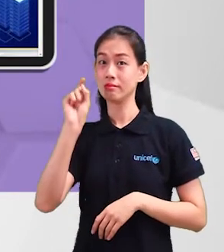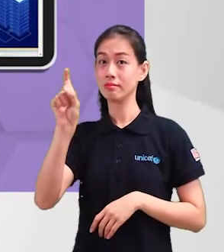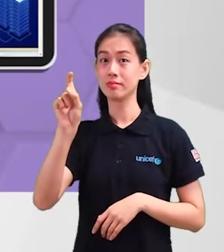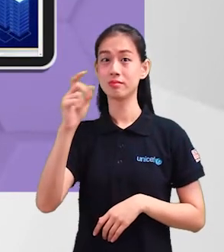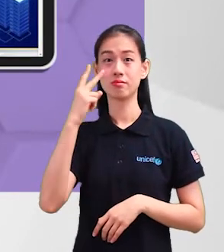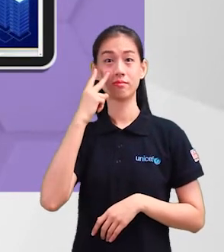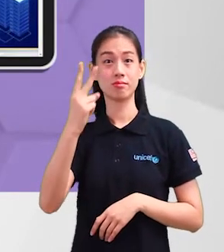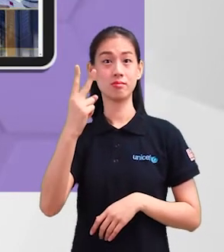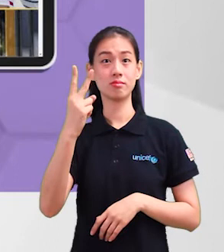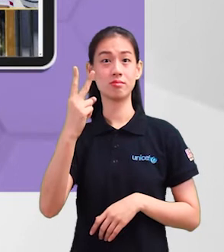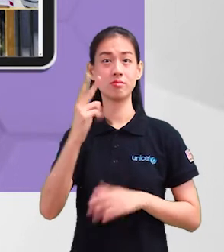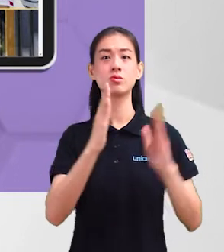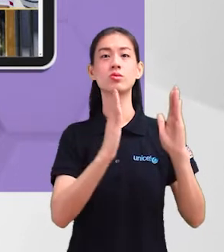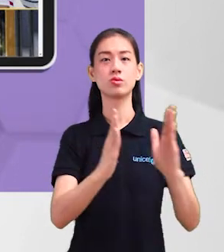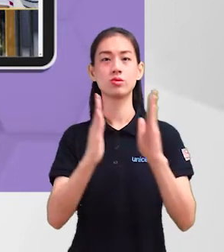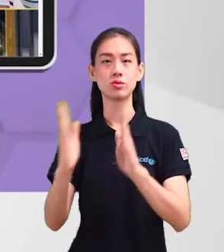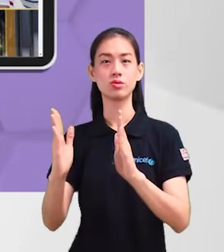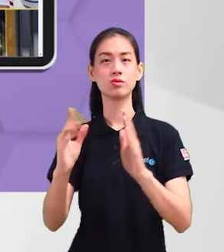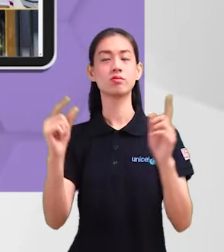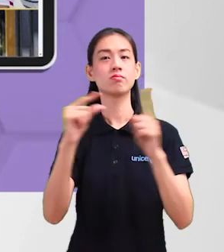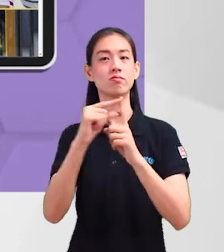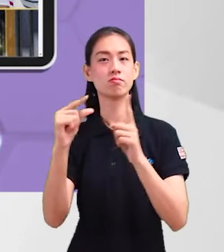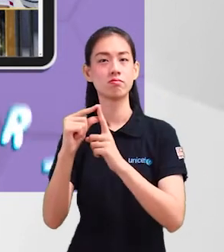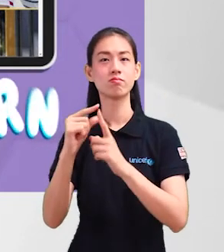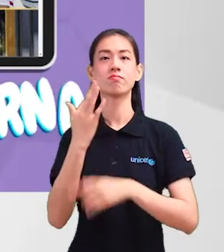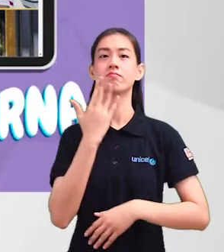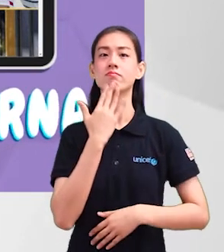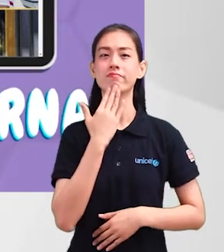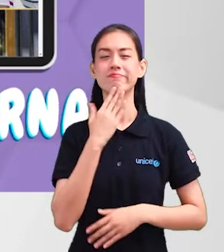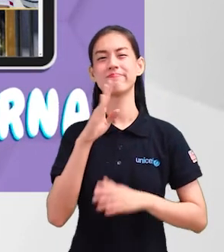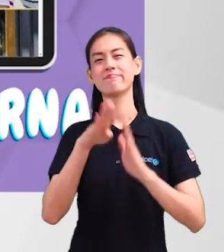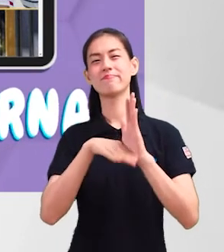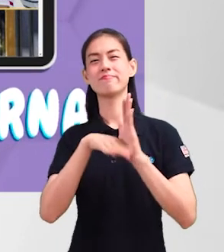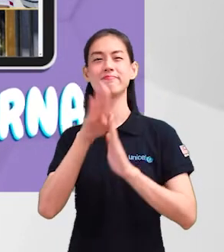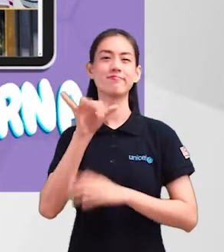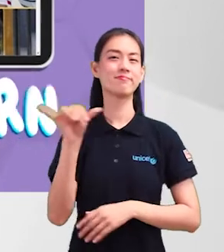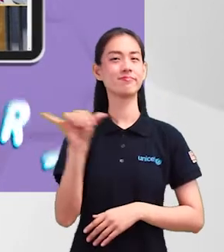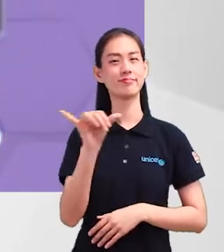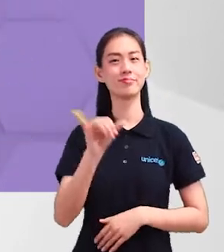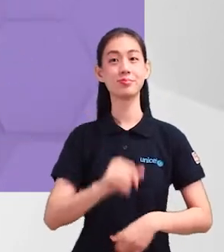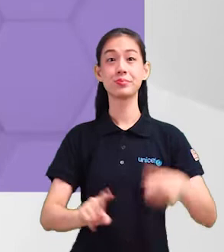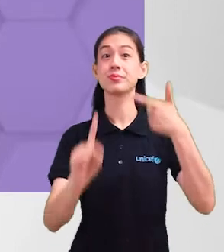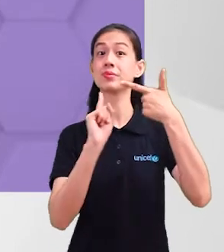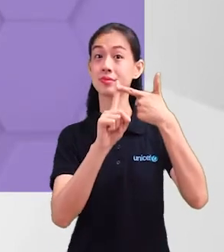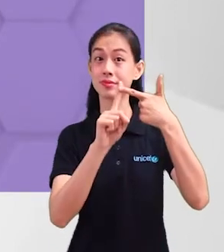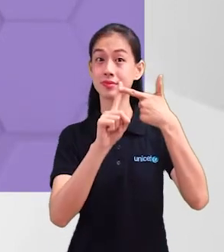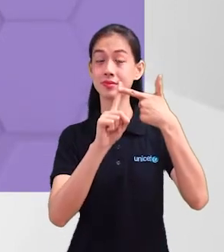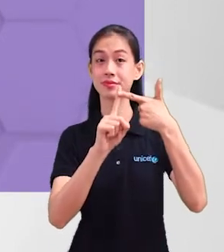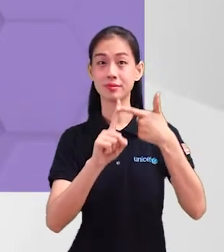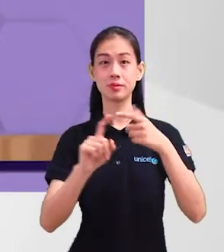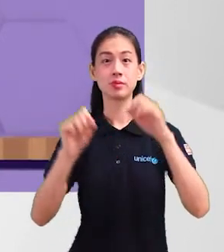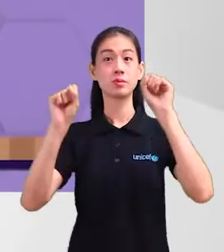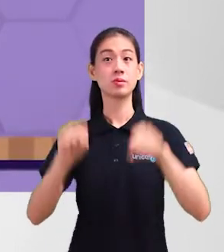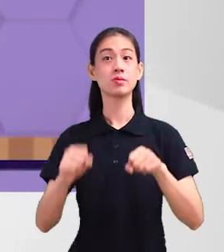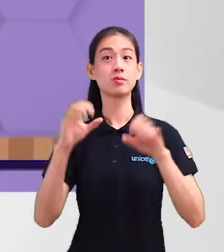halaman, kita dapat melihat susun atur, typografi dan warna yang lebih kurang sama. Prinsip yang kedua, percevability.